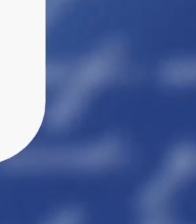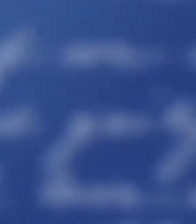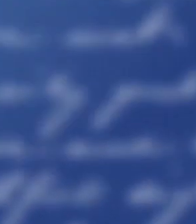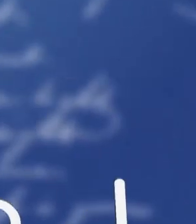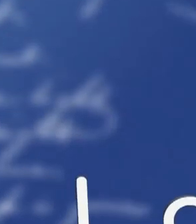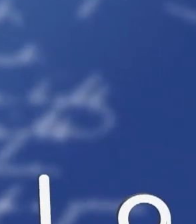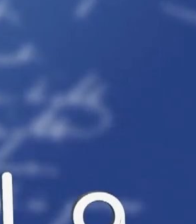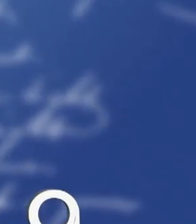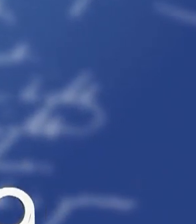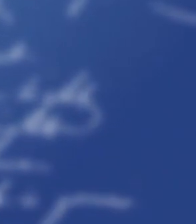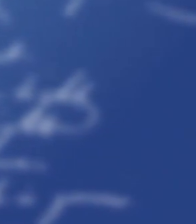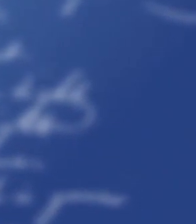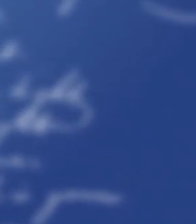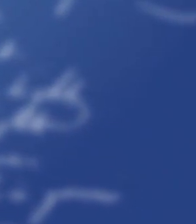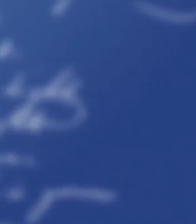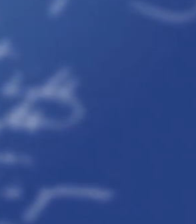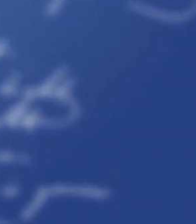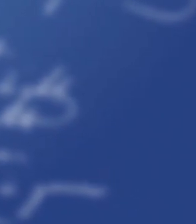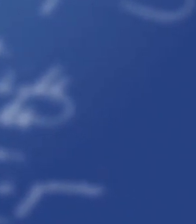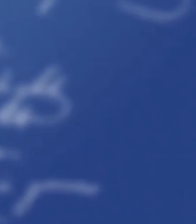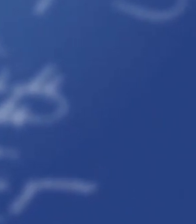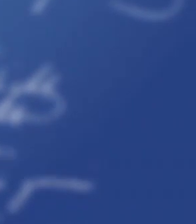MULȚUMIT PENTRU VIZIONARE!